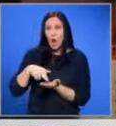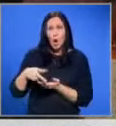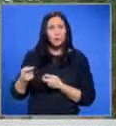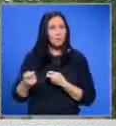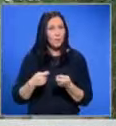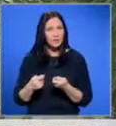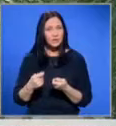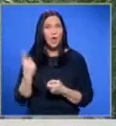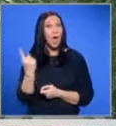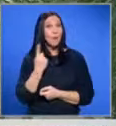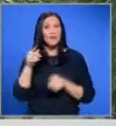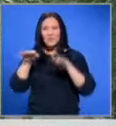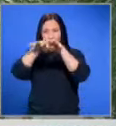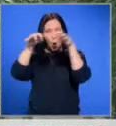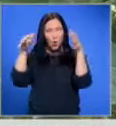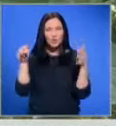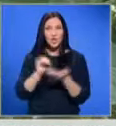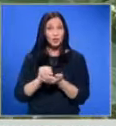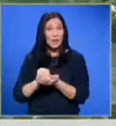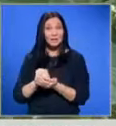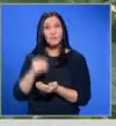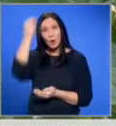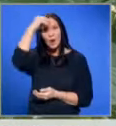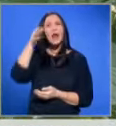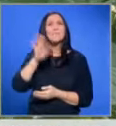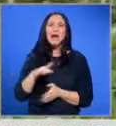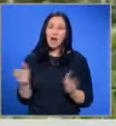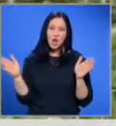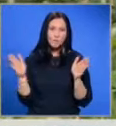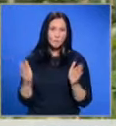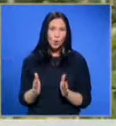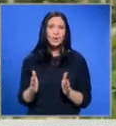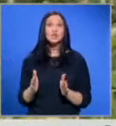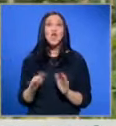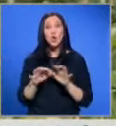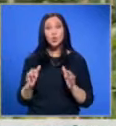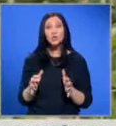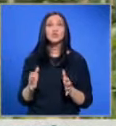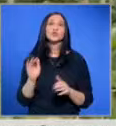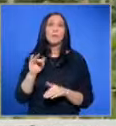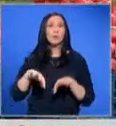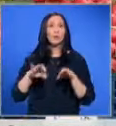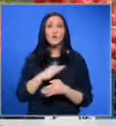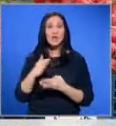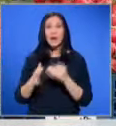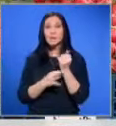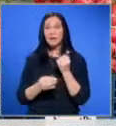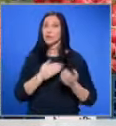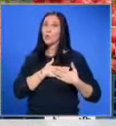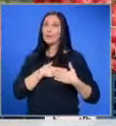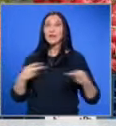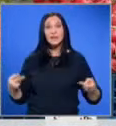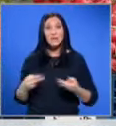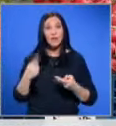магазините. Първите оранжерини домати у нас, макар и в ограничени количества, ще излязат в края на март. За любителите на салатите